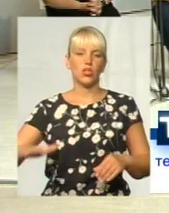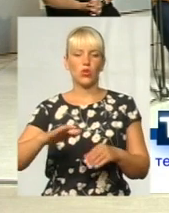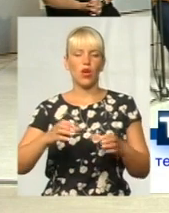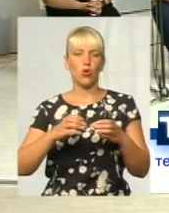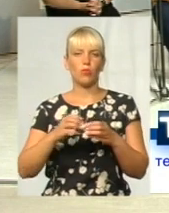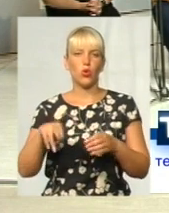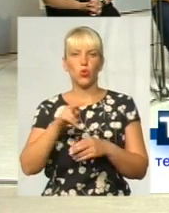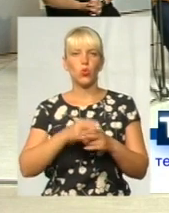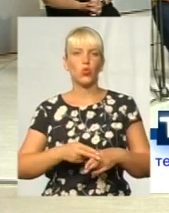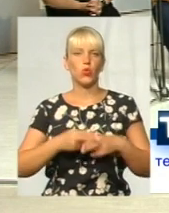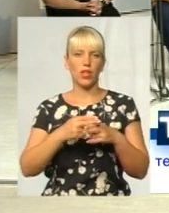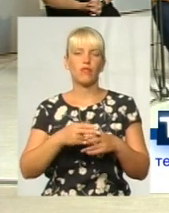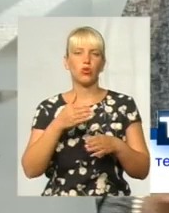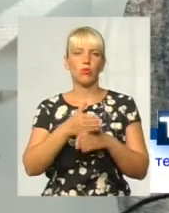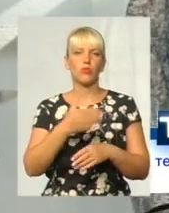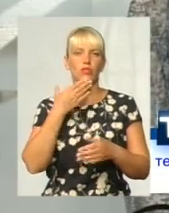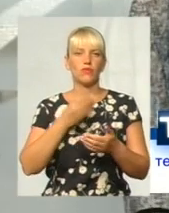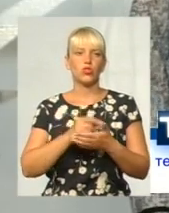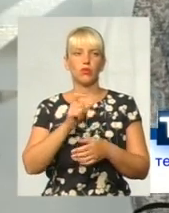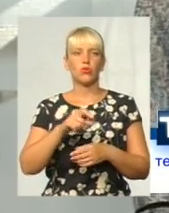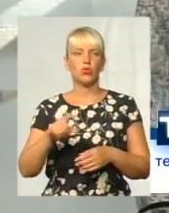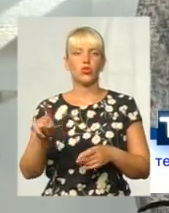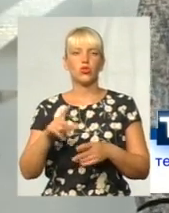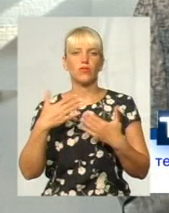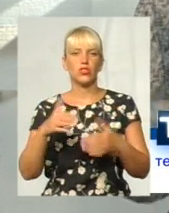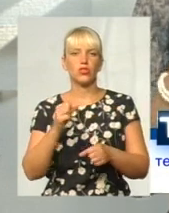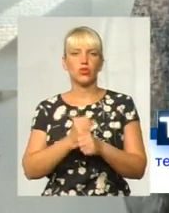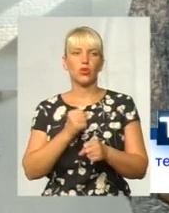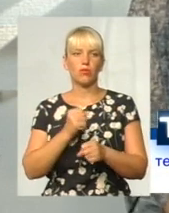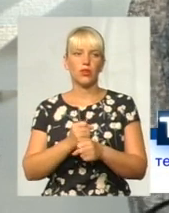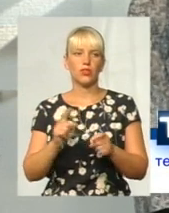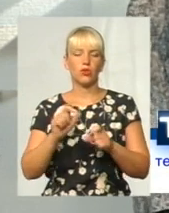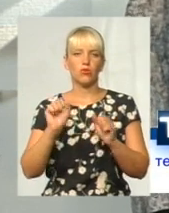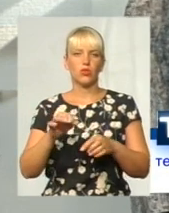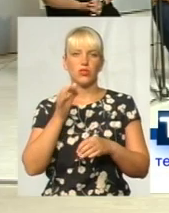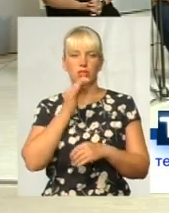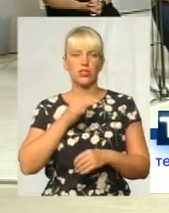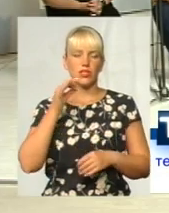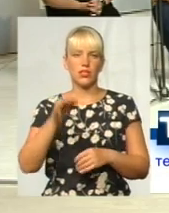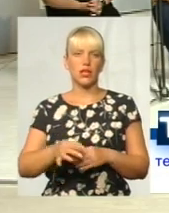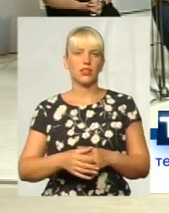допомогла своїм людям, що зробили, що вже можете сказати?